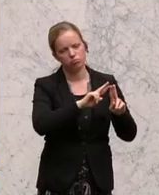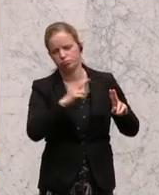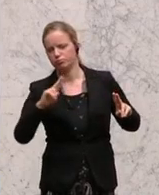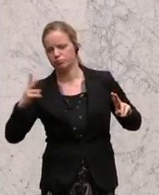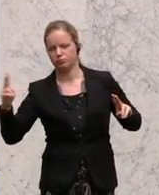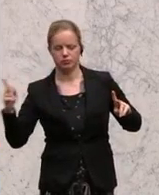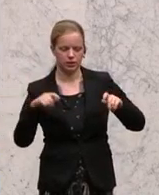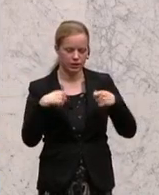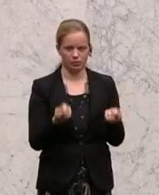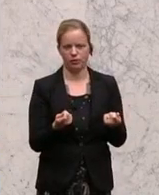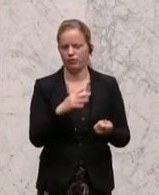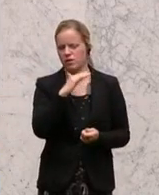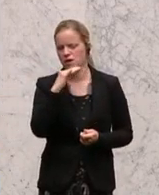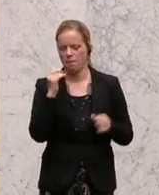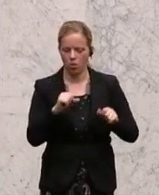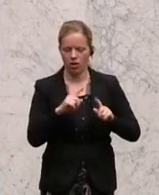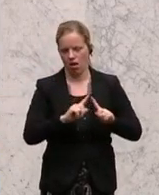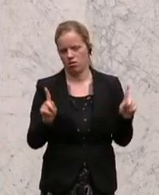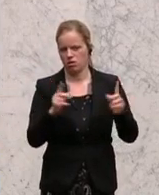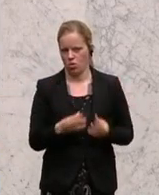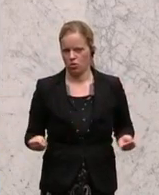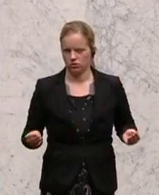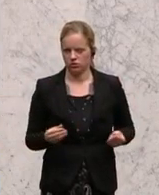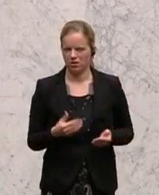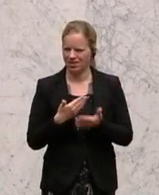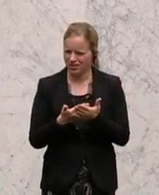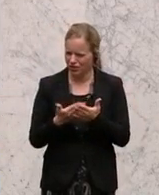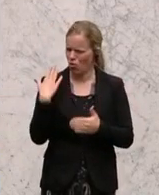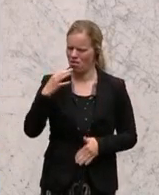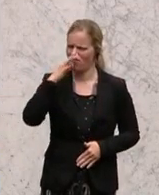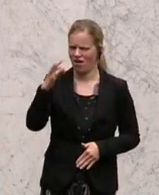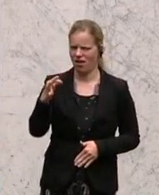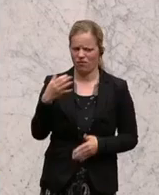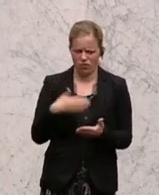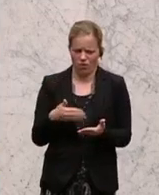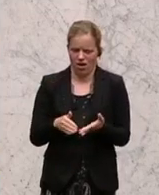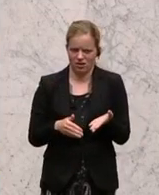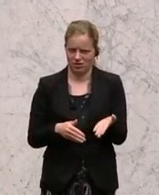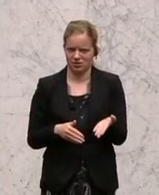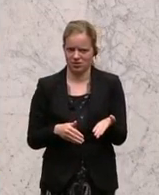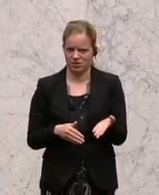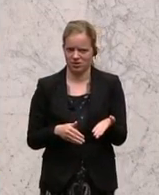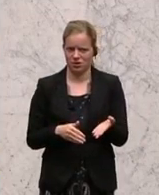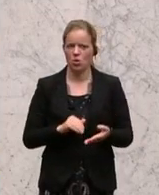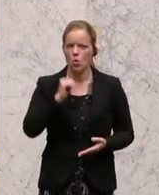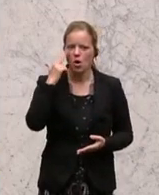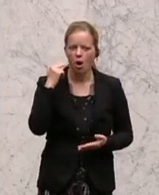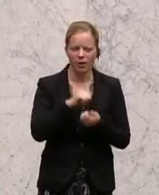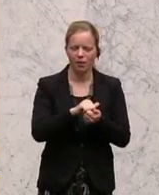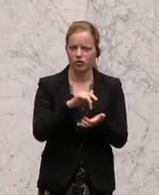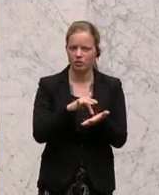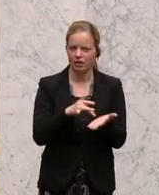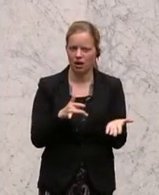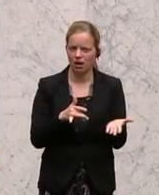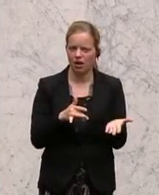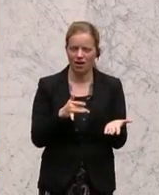und vor diesem Hintergrund stellt sich nochmal die Frage, warum wir ausgerechnet so ein Unkrautbekämpfungsmittel,